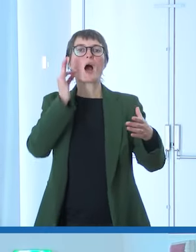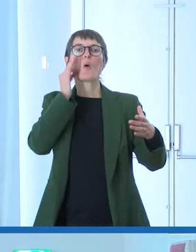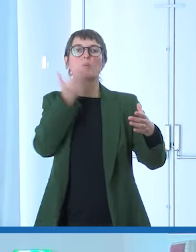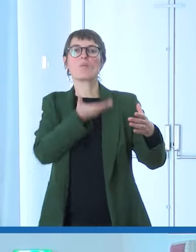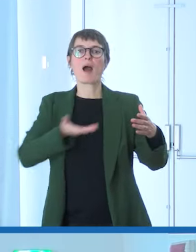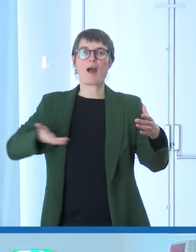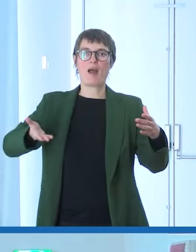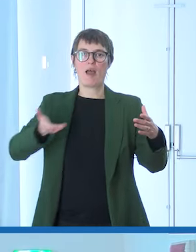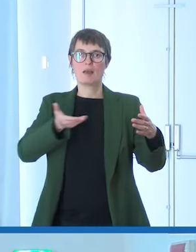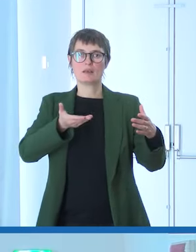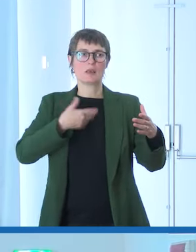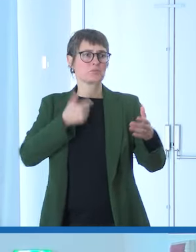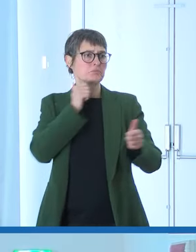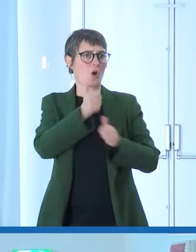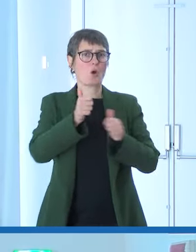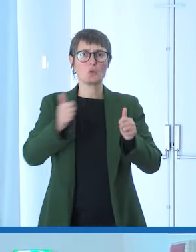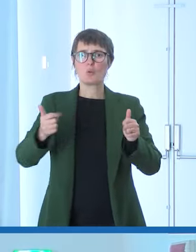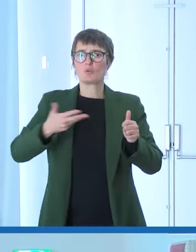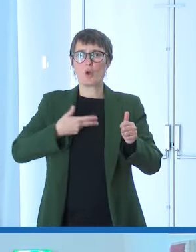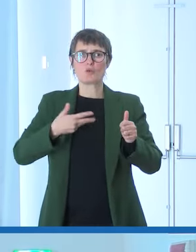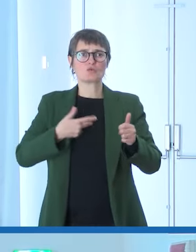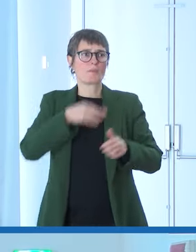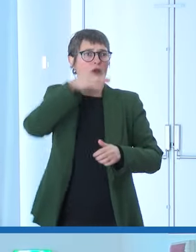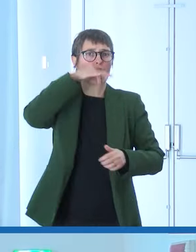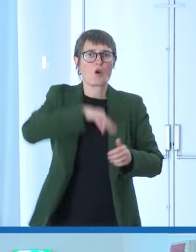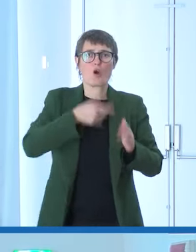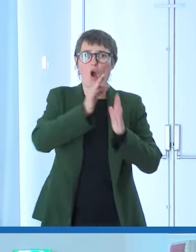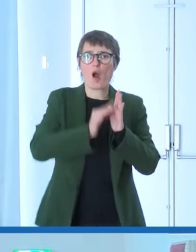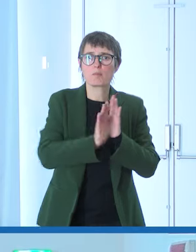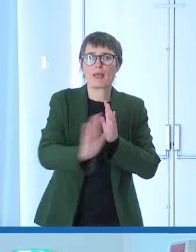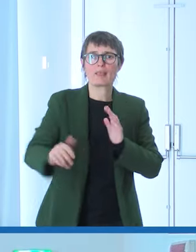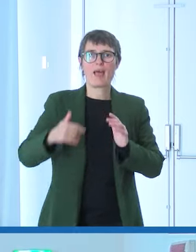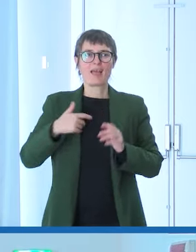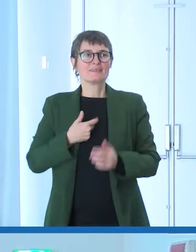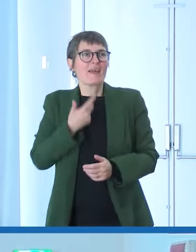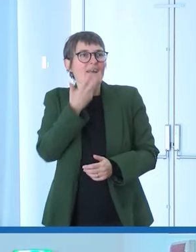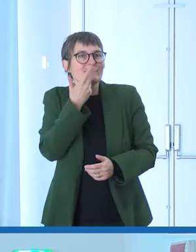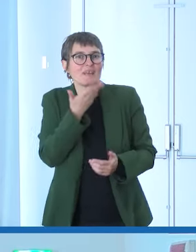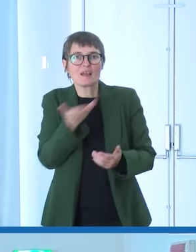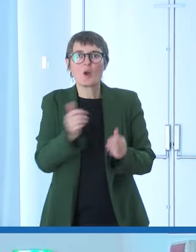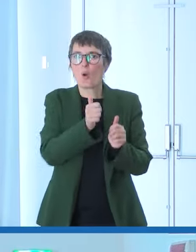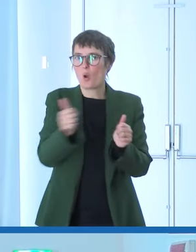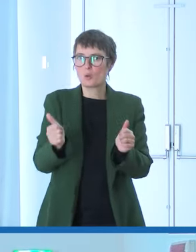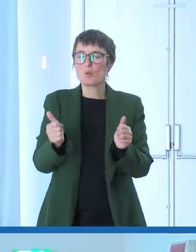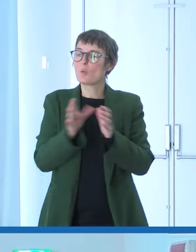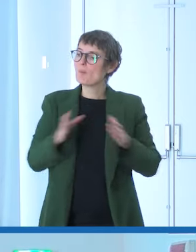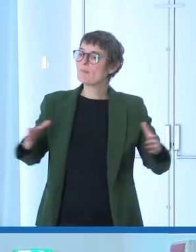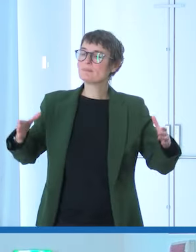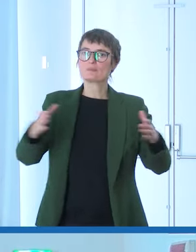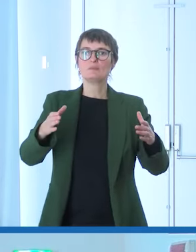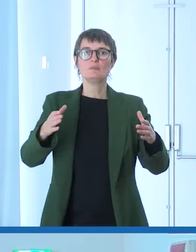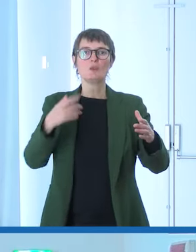con le proprie aspirazioni. Dicevi bene tu, i propri bisogni quotidiani, propri sogni, e forse dovremmo